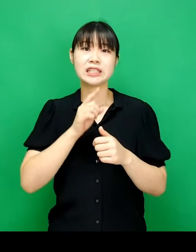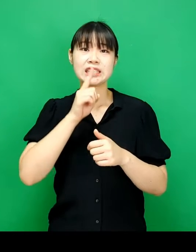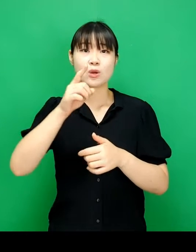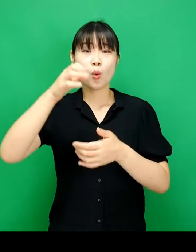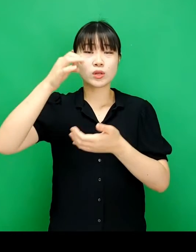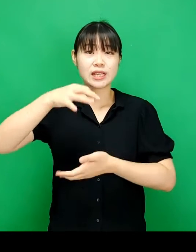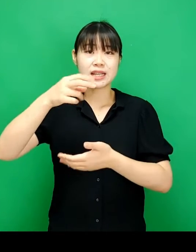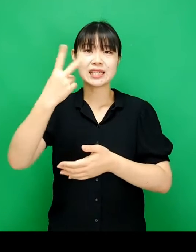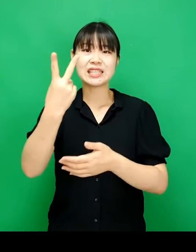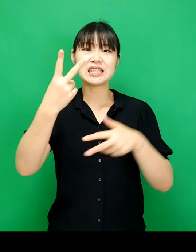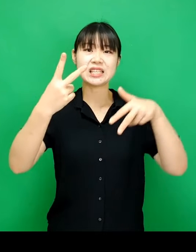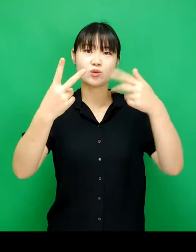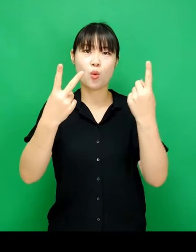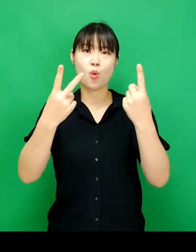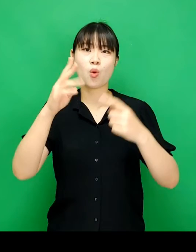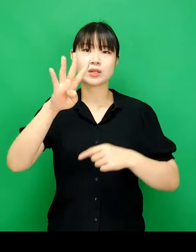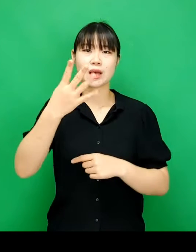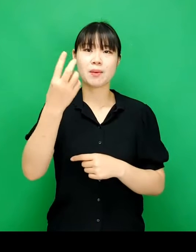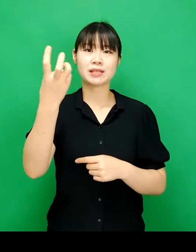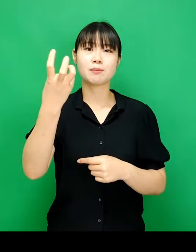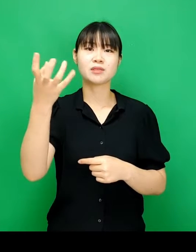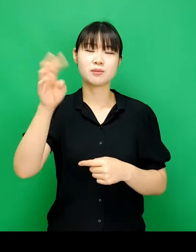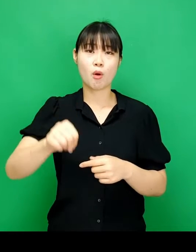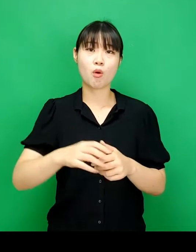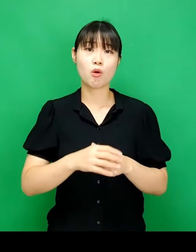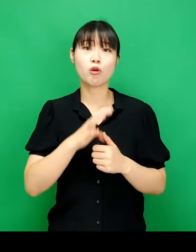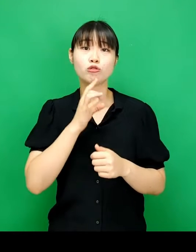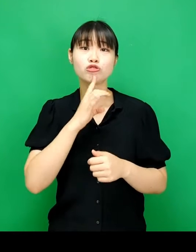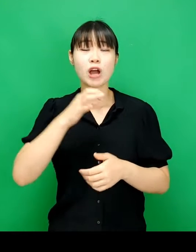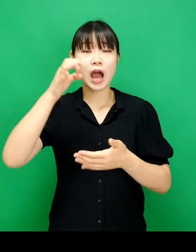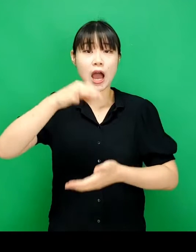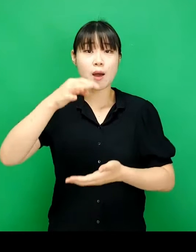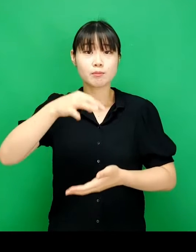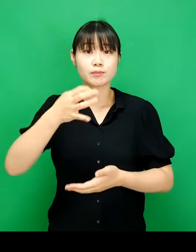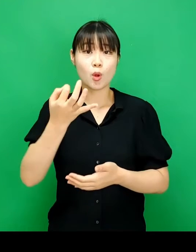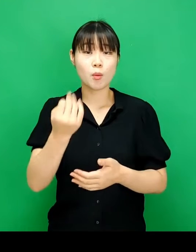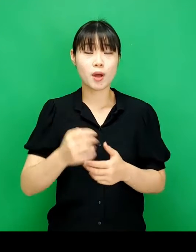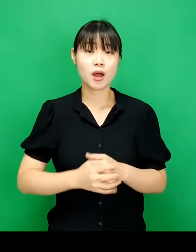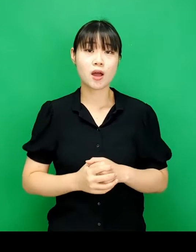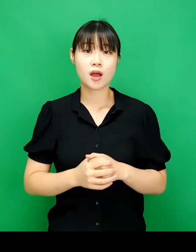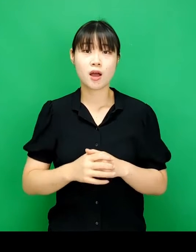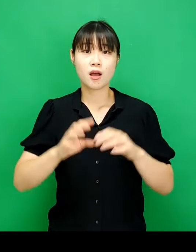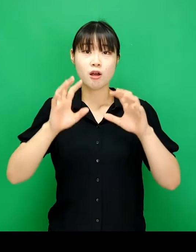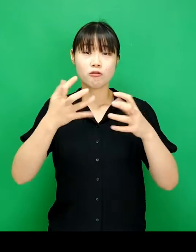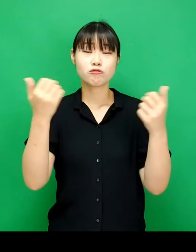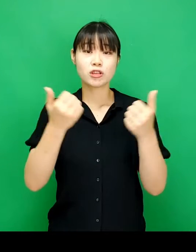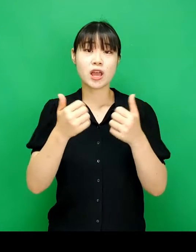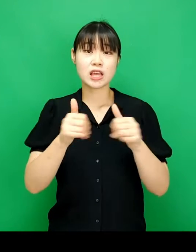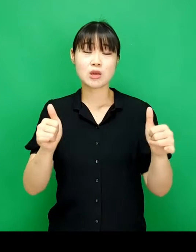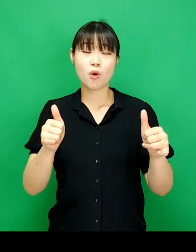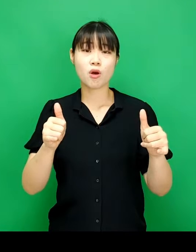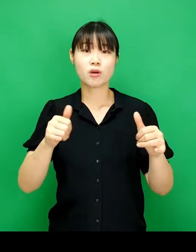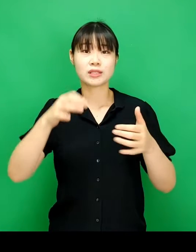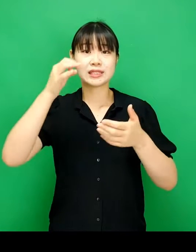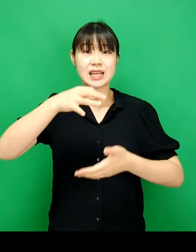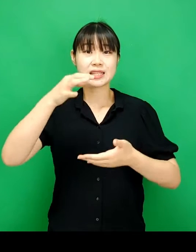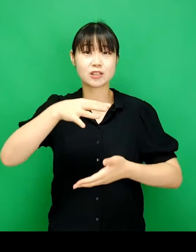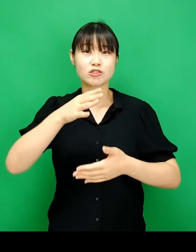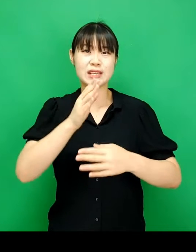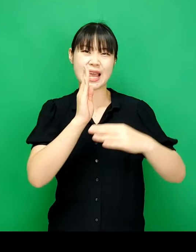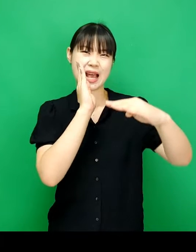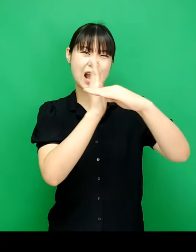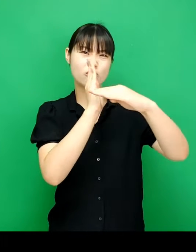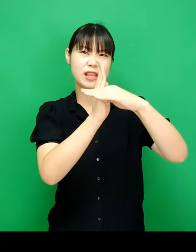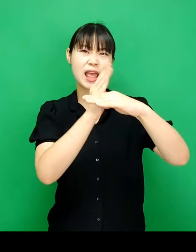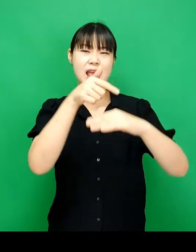2조 430억원이었습니다 중앙값은 얼마였을까요? 국회의원